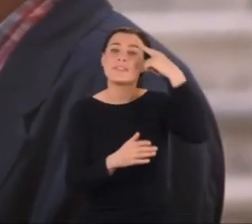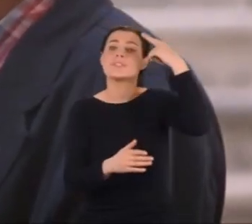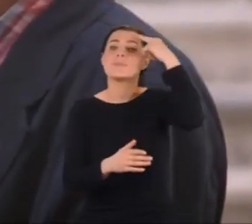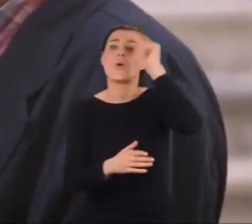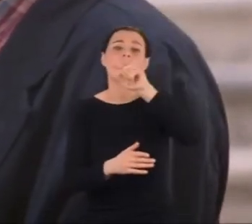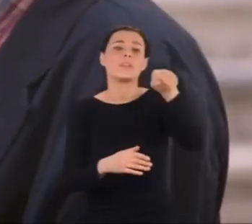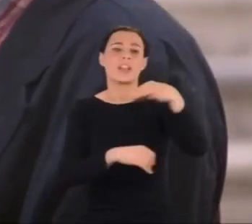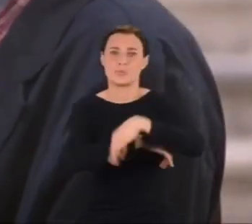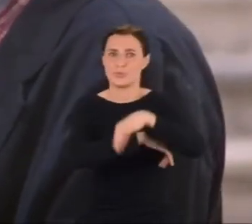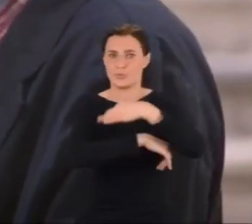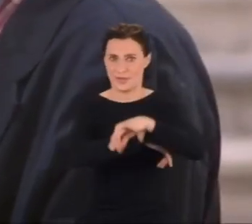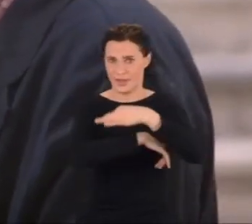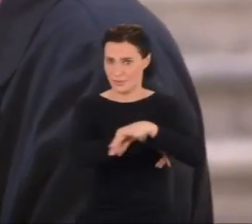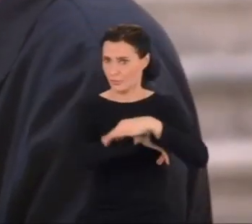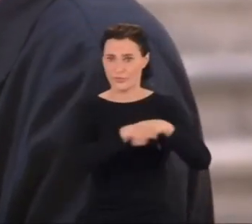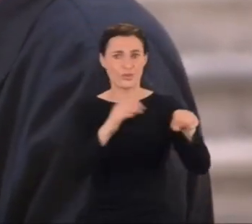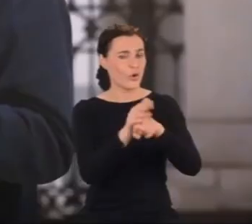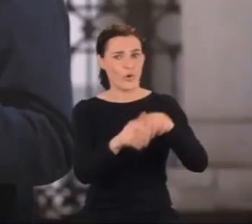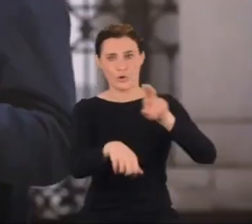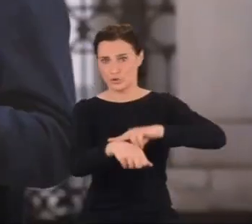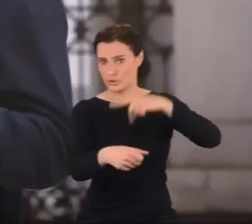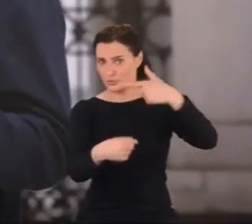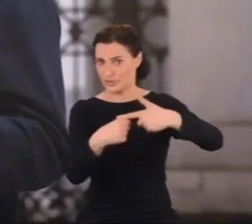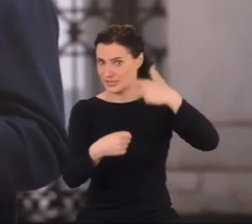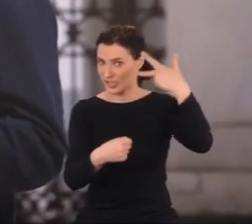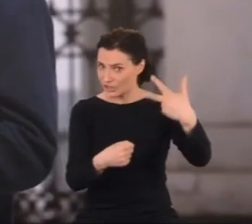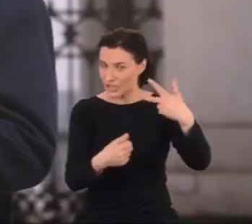A jeśli to możliwe, również później.